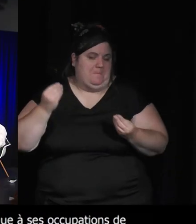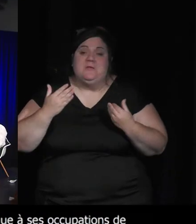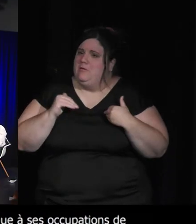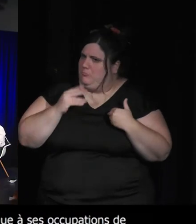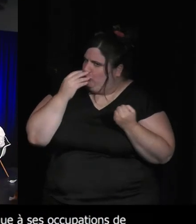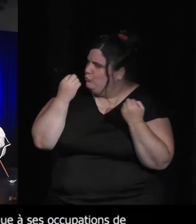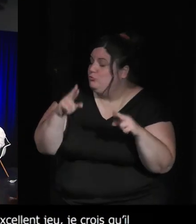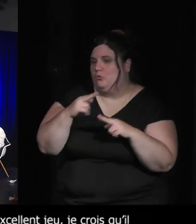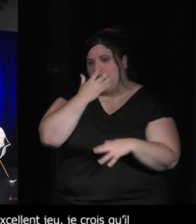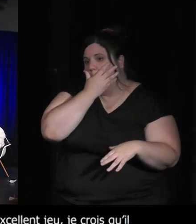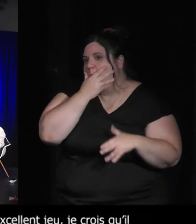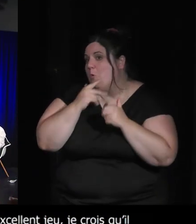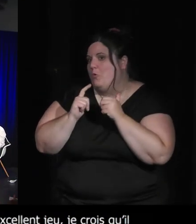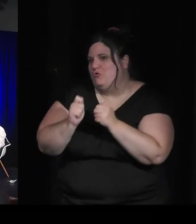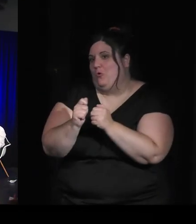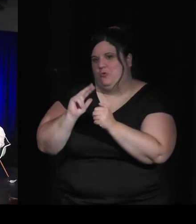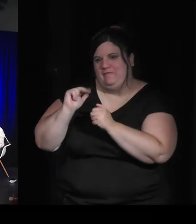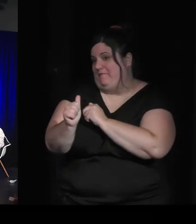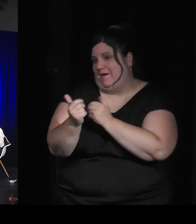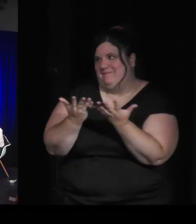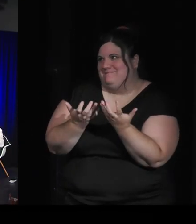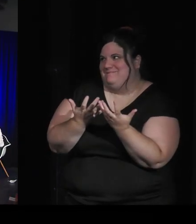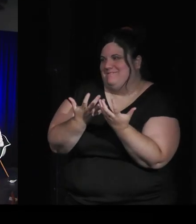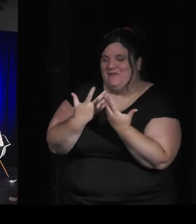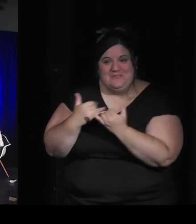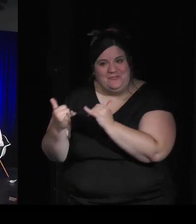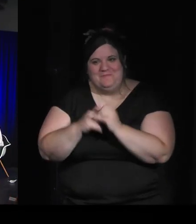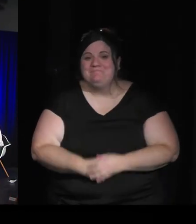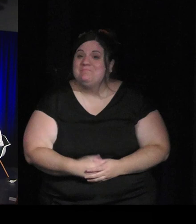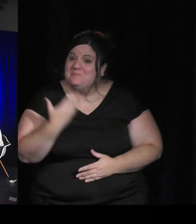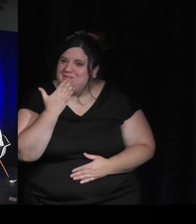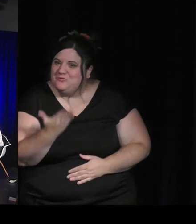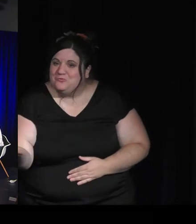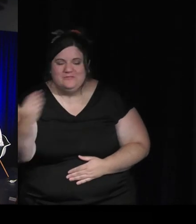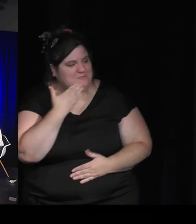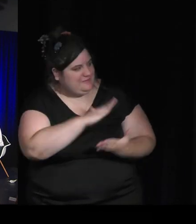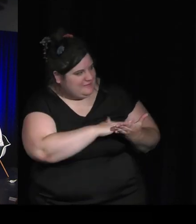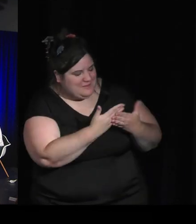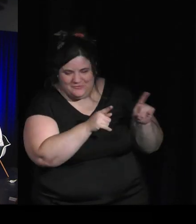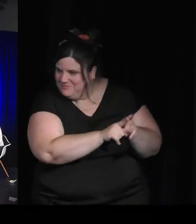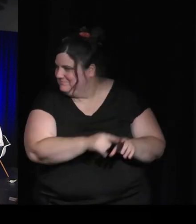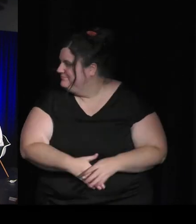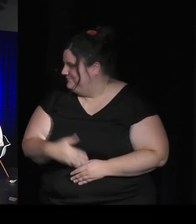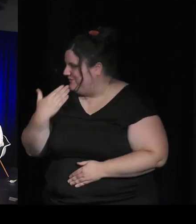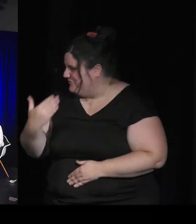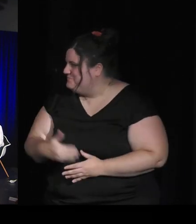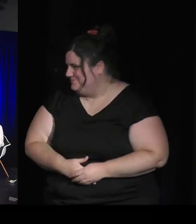merci beaucoup merci à vous et merci au traducteur merci beaucoup